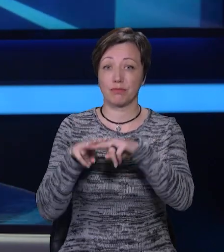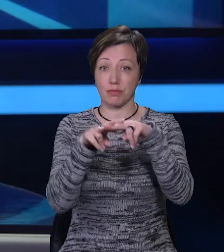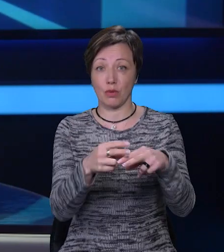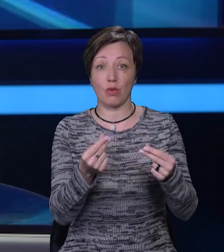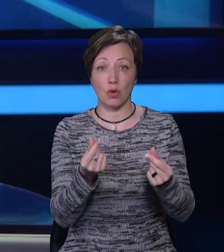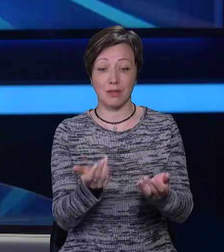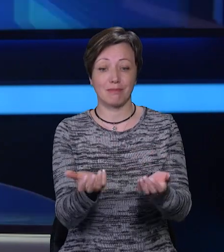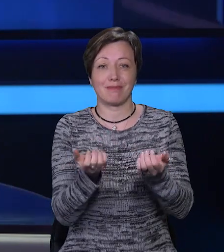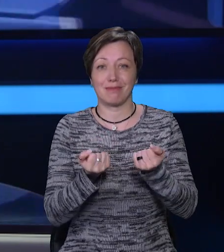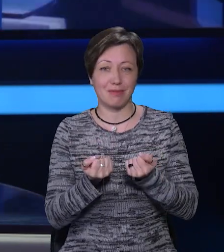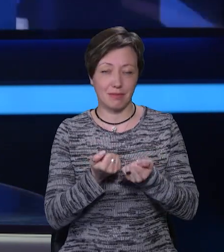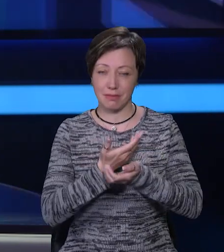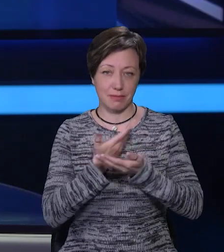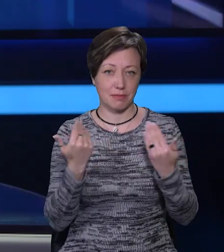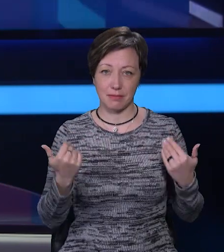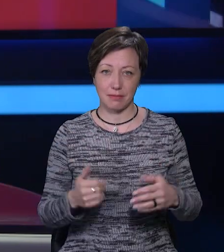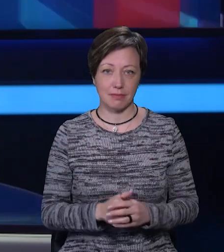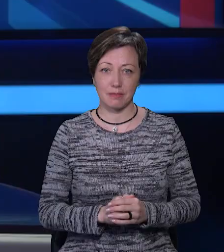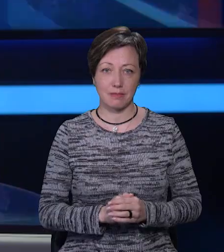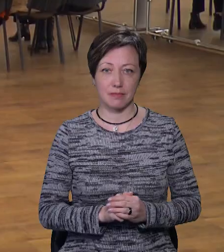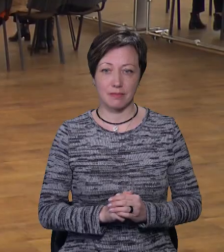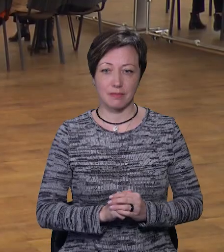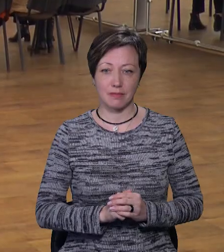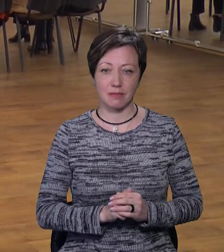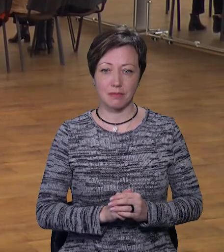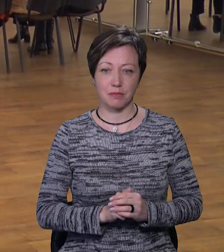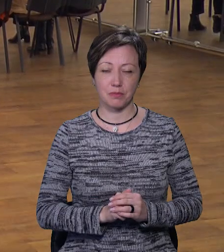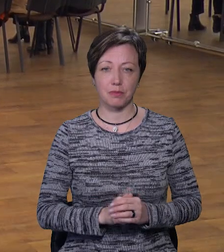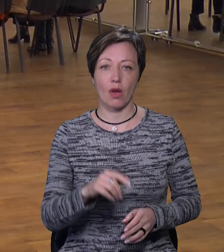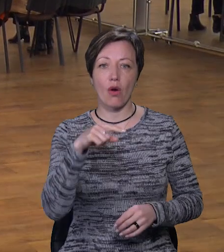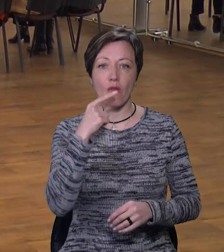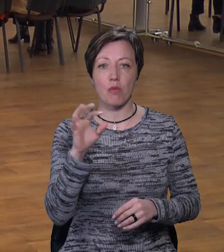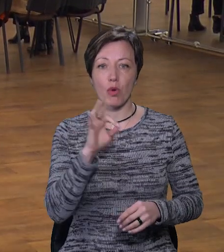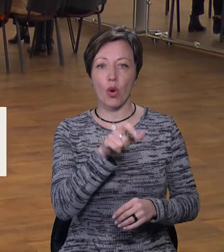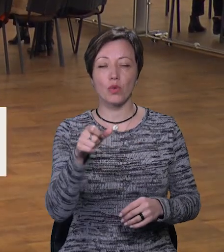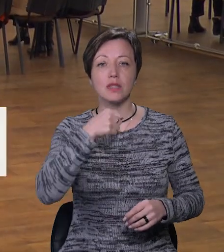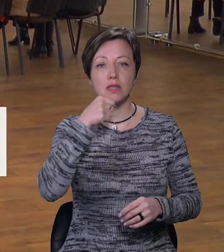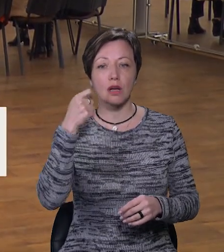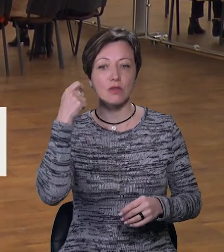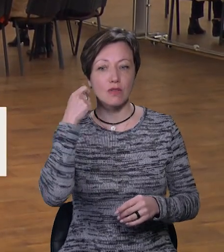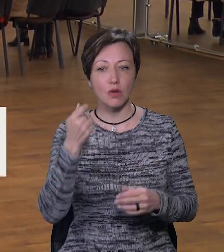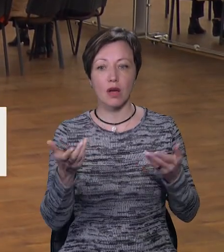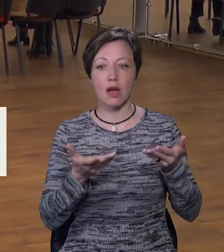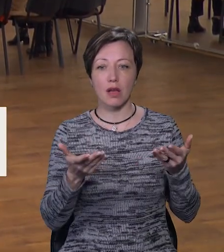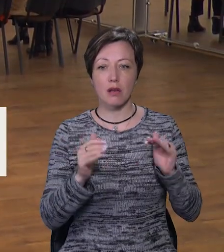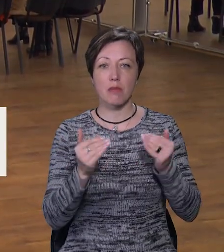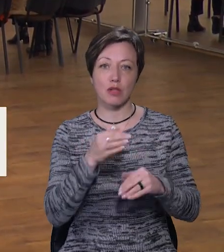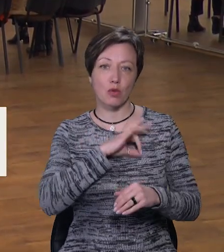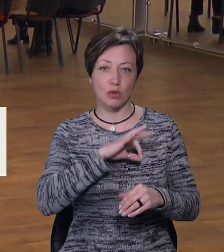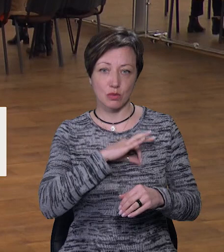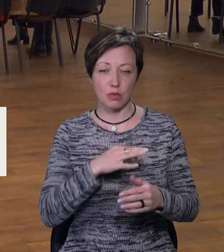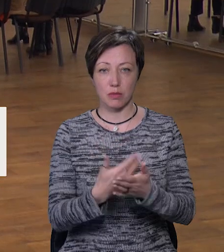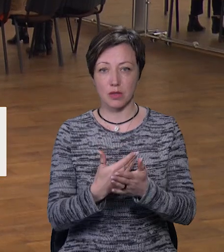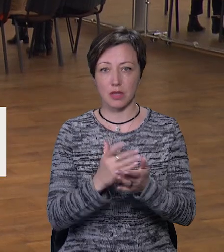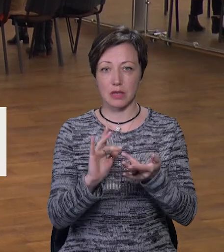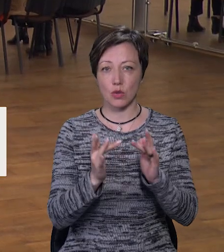гроші, але придбану річ не отримували. «Ми говоримо про людей старшого віку, які менше користуються, до